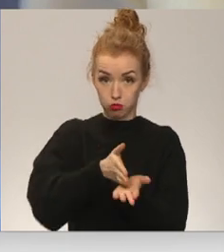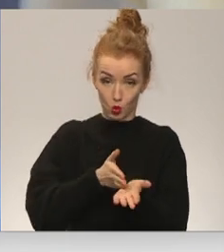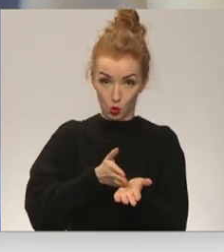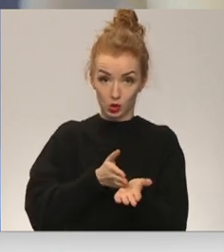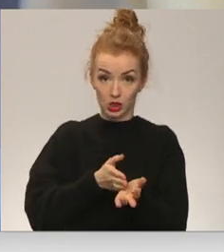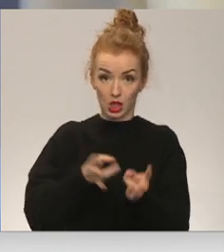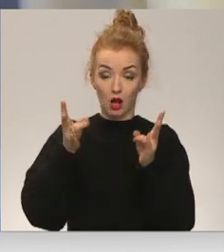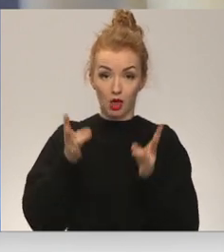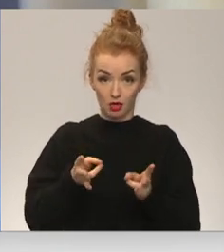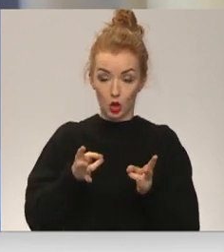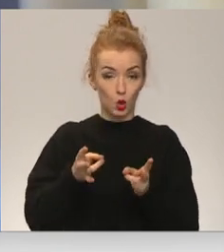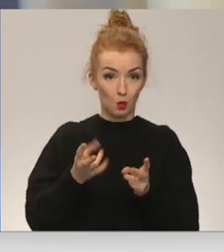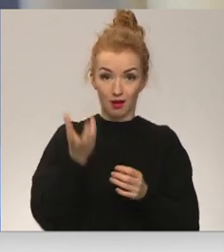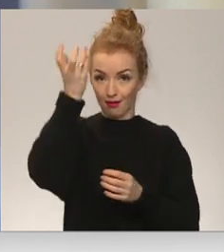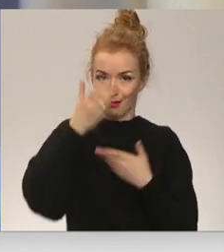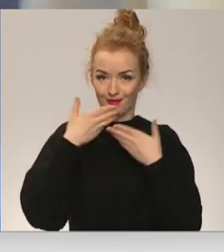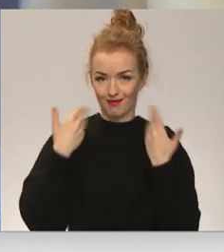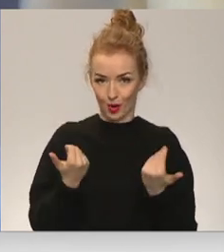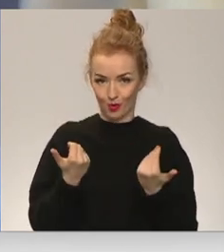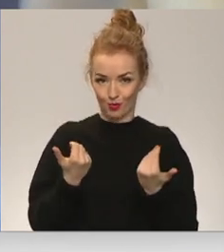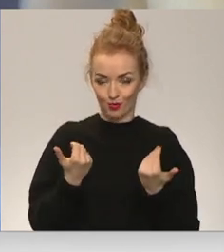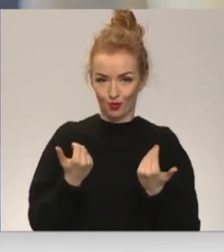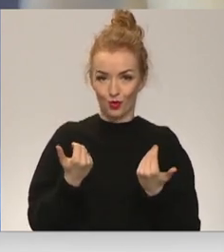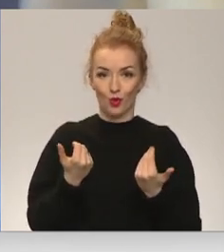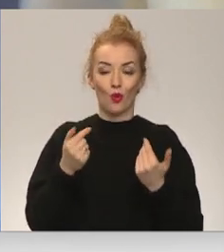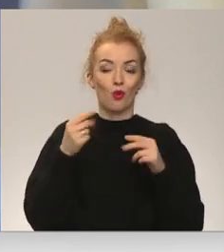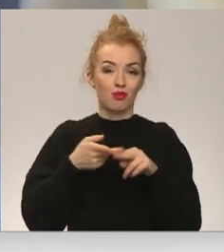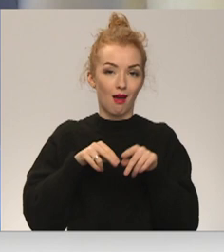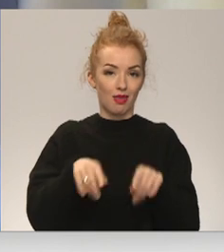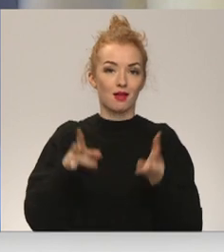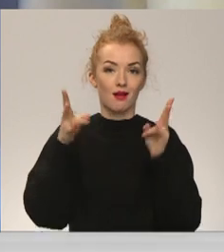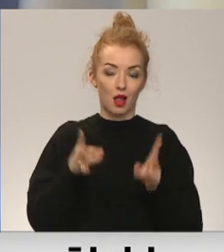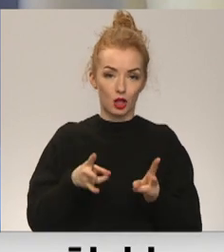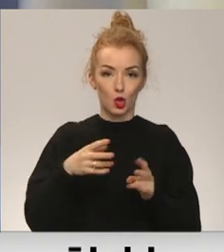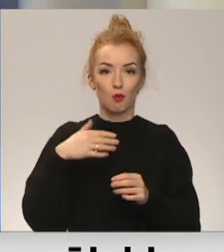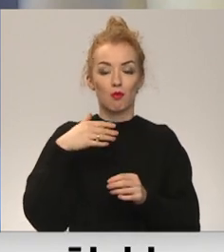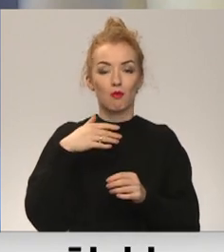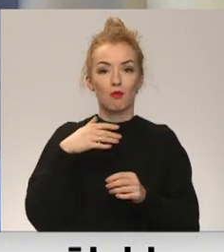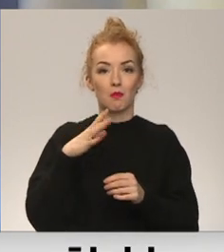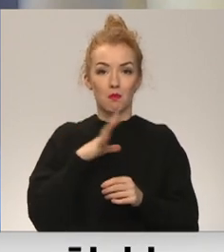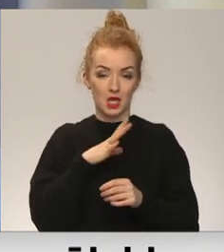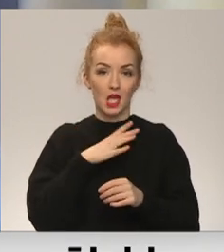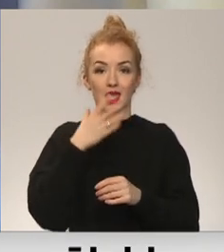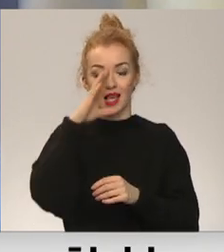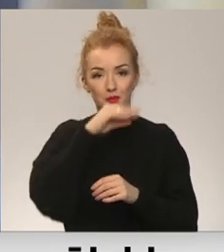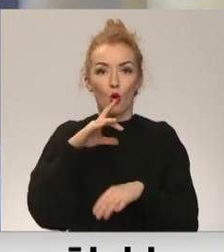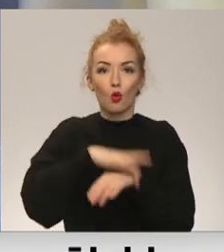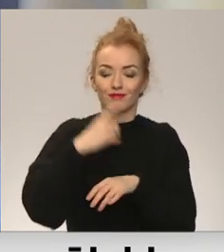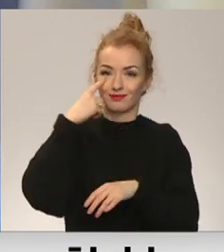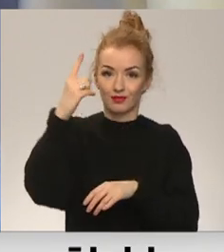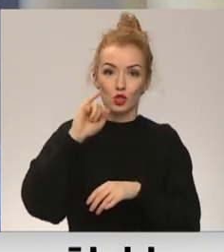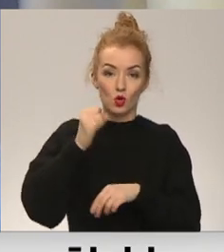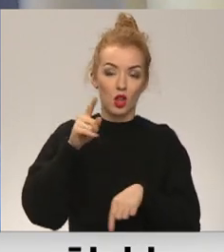tomēr šie detektori nav bijuši. Šeit mēs runājam par tādiem gadījumiem, ka to vispār bijis iespējams konstatēt. Jo